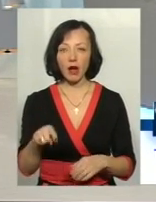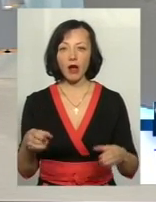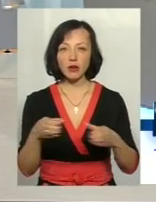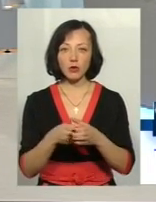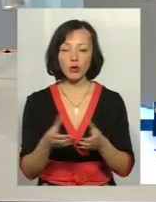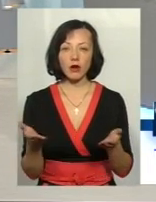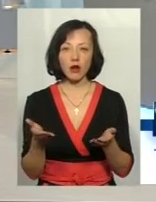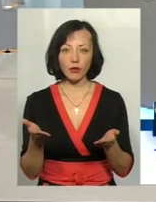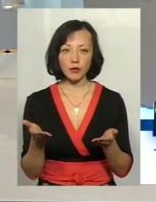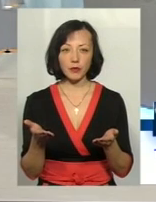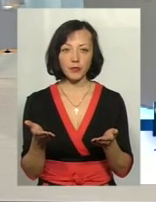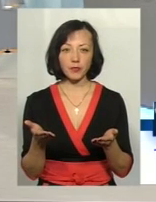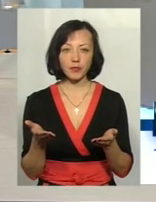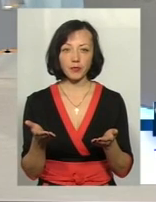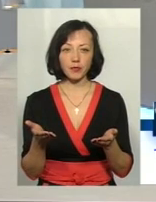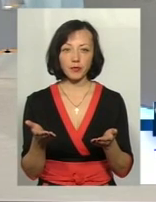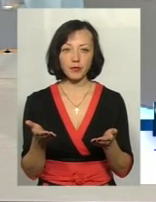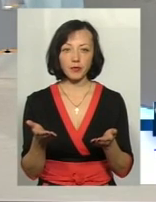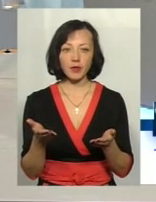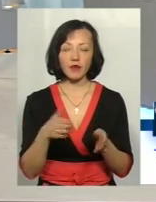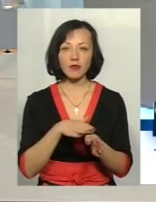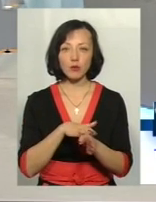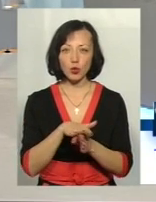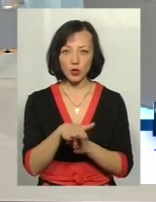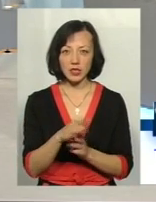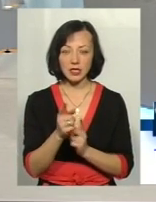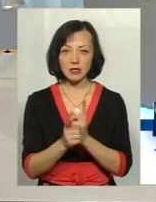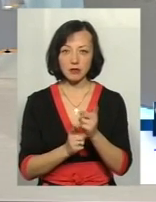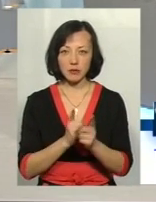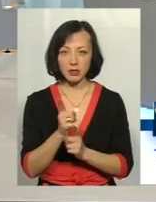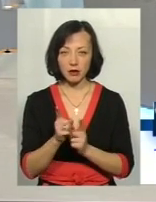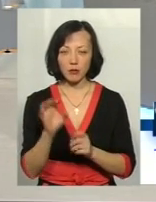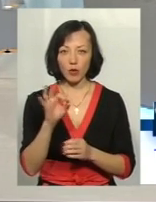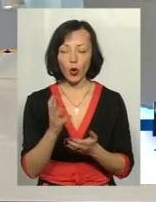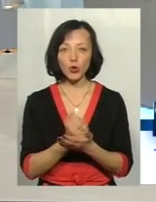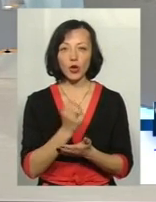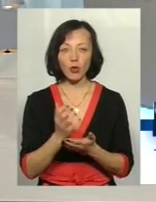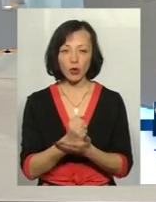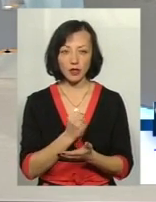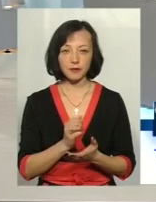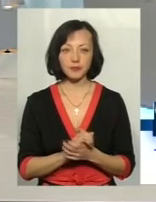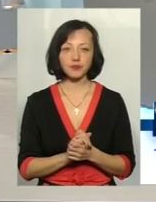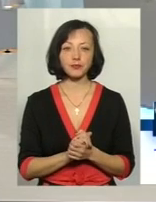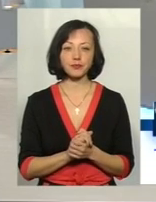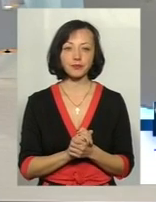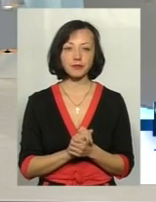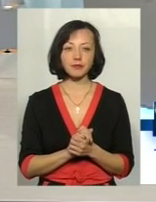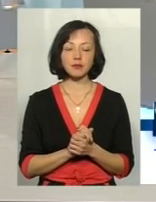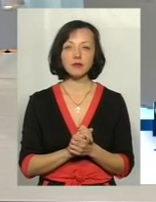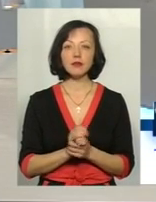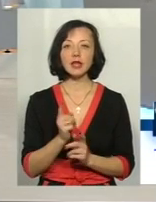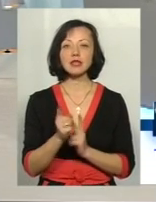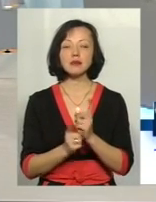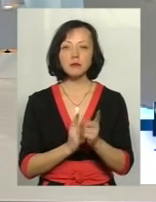відбулися зміни в цінці духої догідності. Зміни також